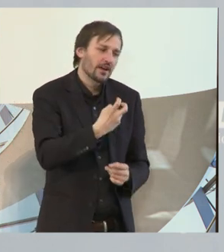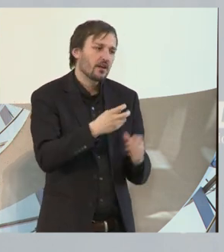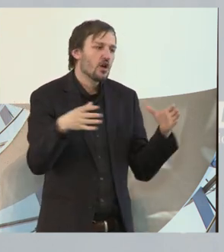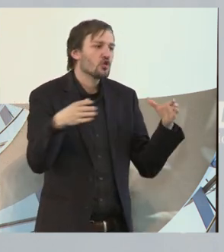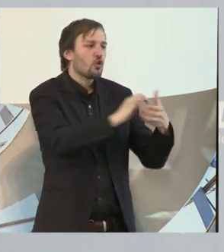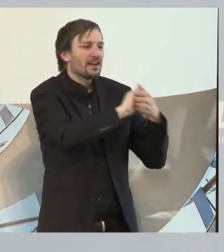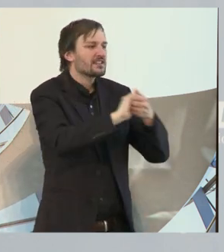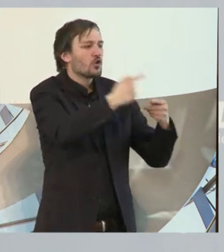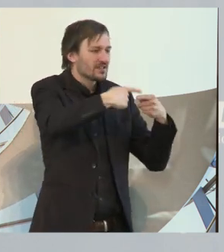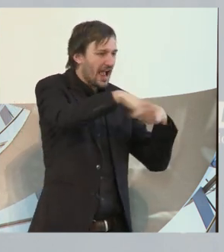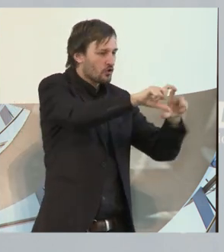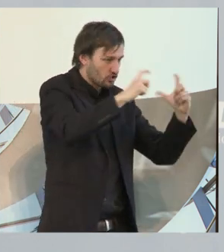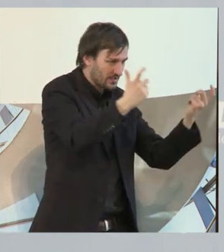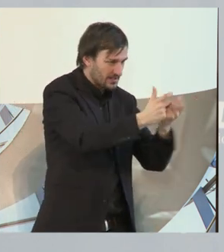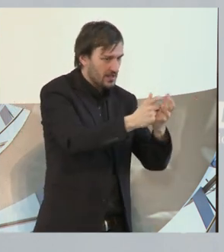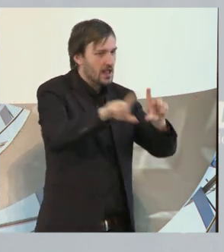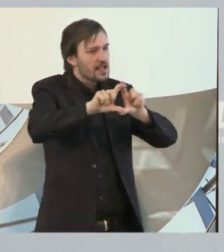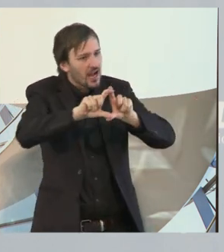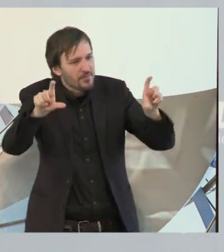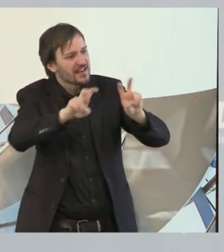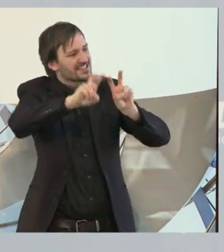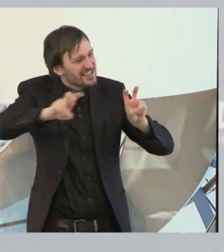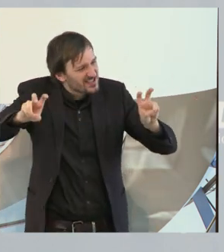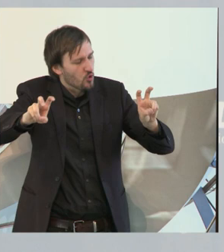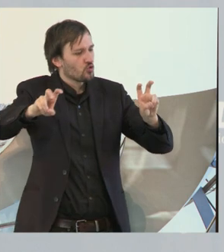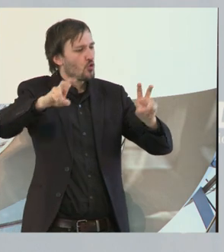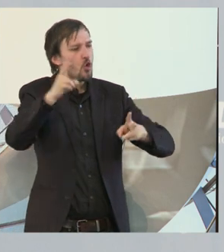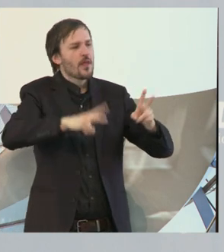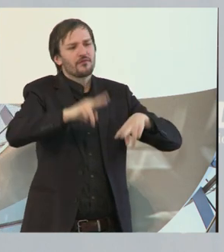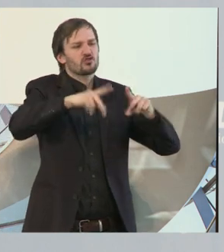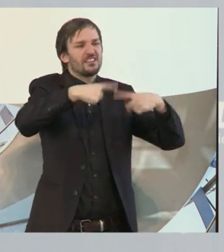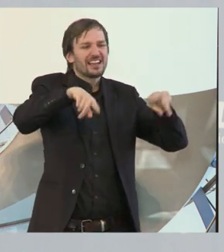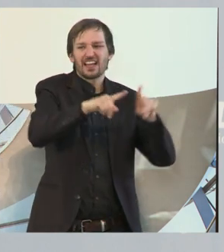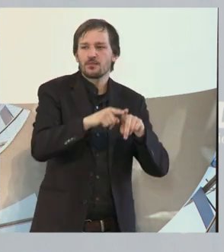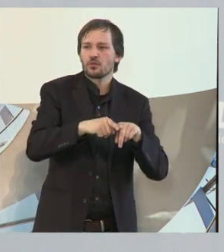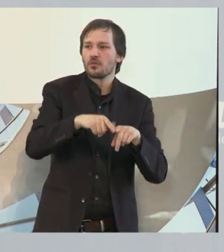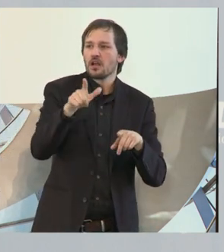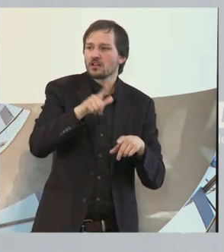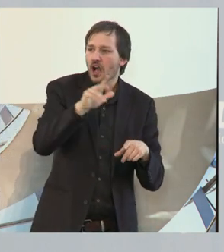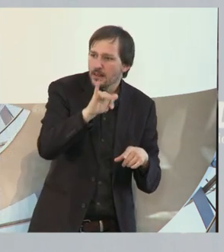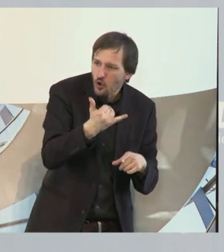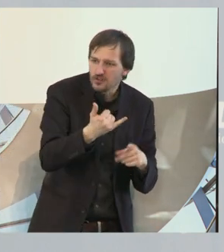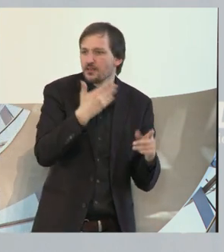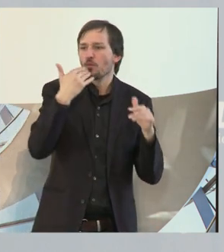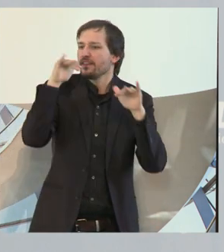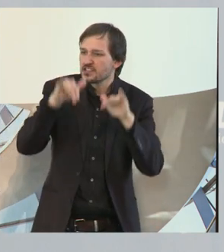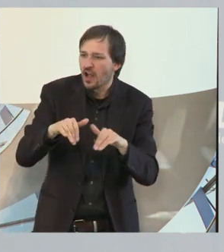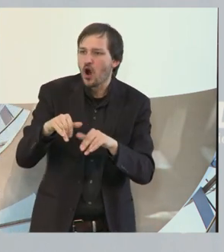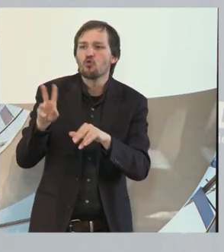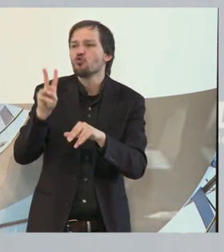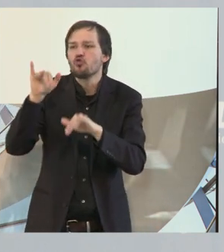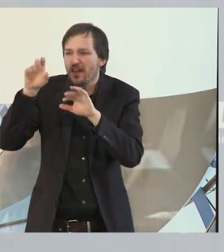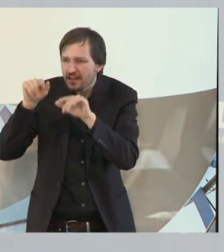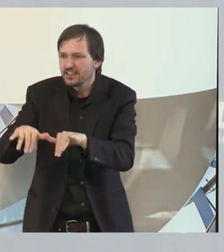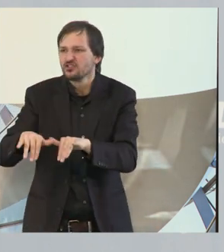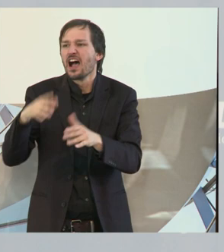Koalitionsausschüssen, in den Kabinettssitzungen und in all den Gremien, wo der Uwe und der Karl-Josef nicht immer anwesend sind, auch dieses Thema